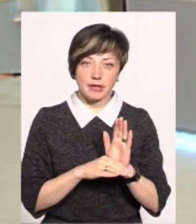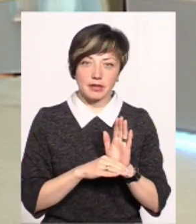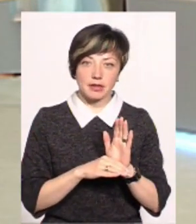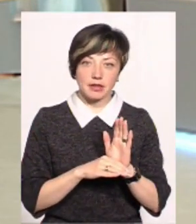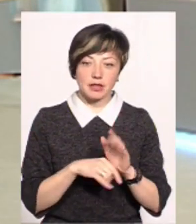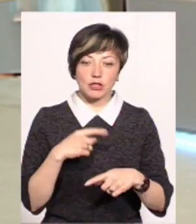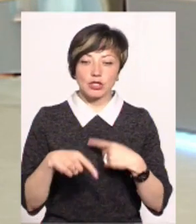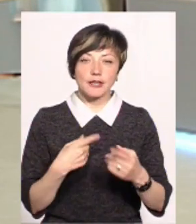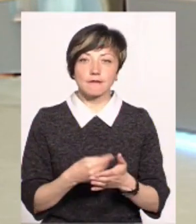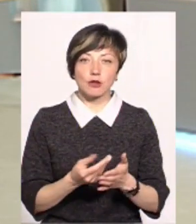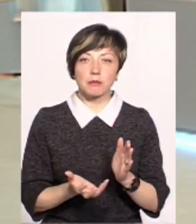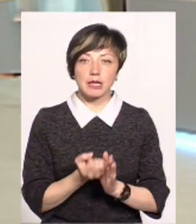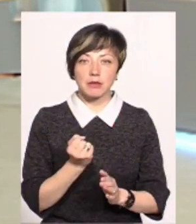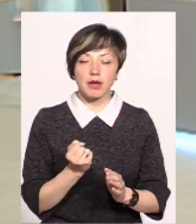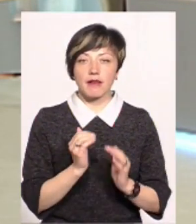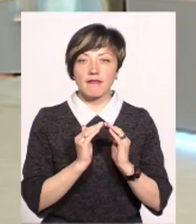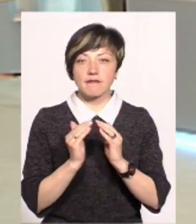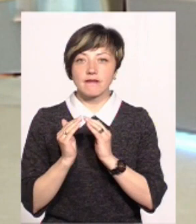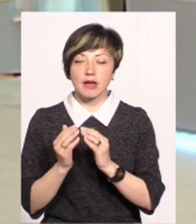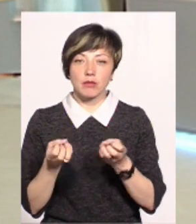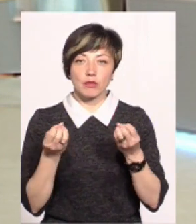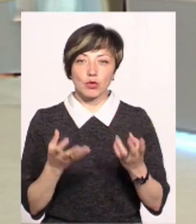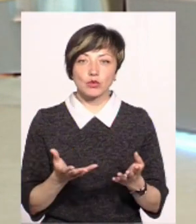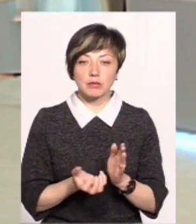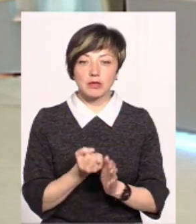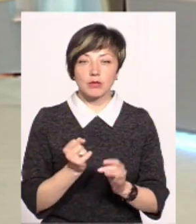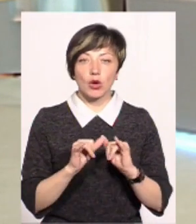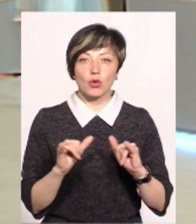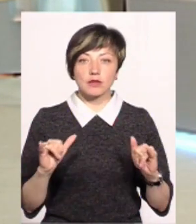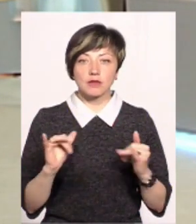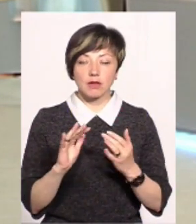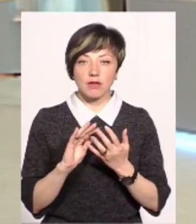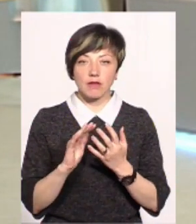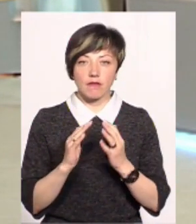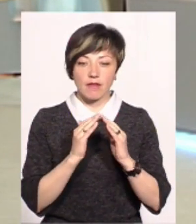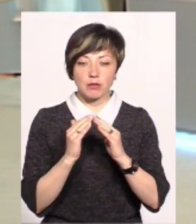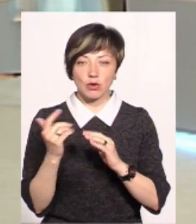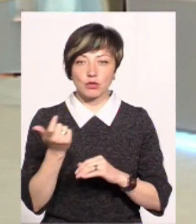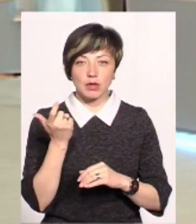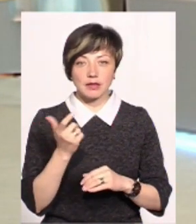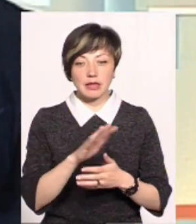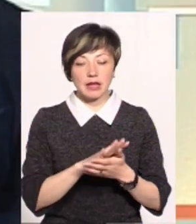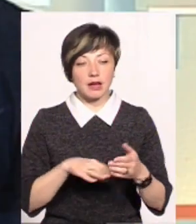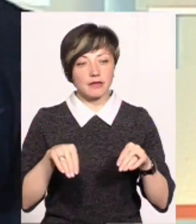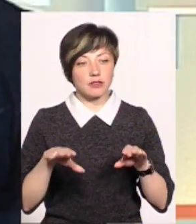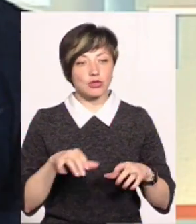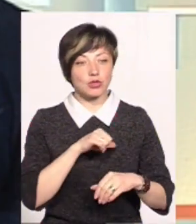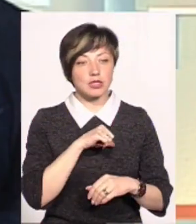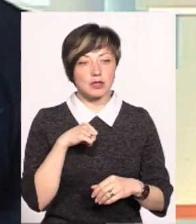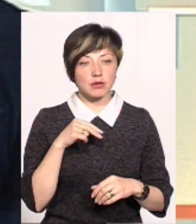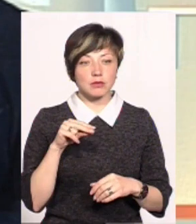Через фонд підтримки фермерів просто підтримується розвиток фермерського господарства. А надалі фермер вирішує сам,